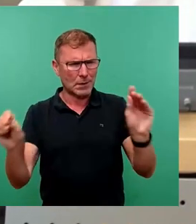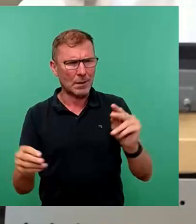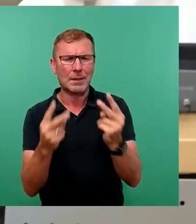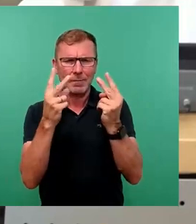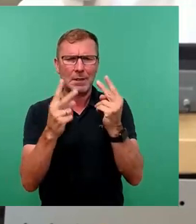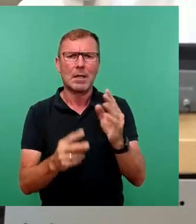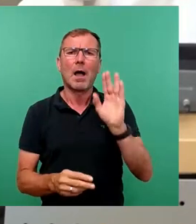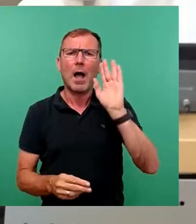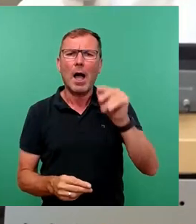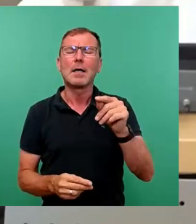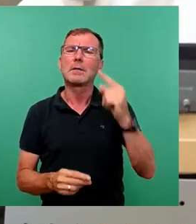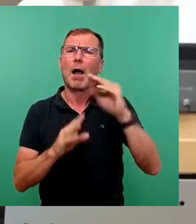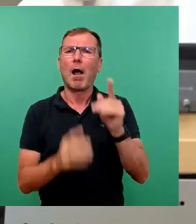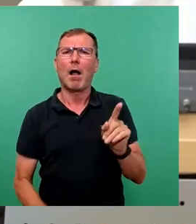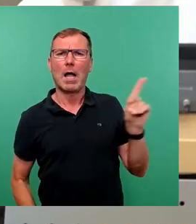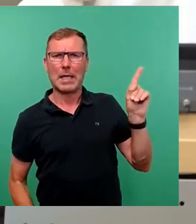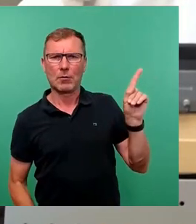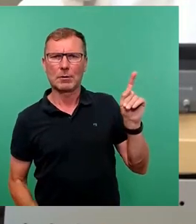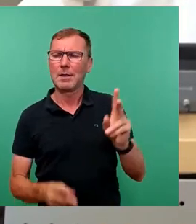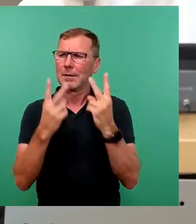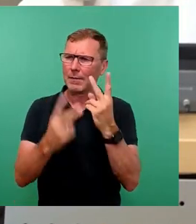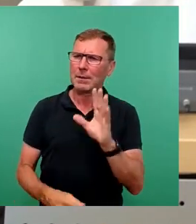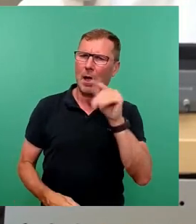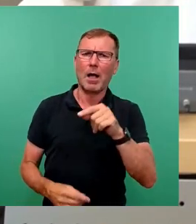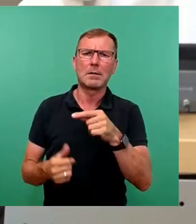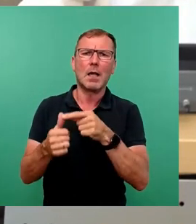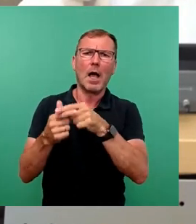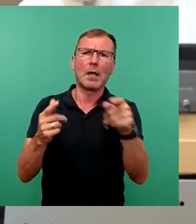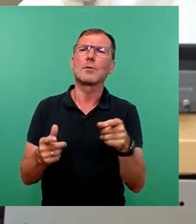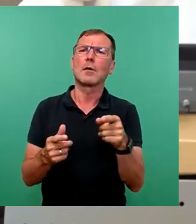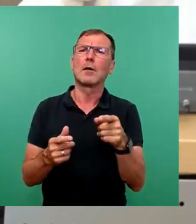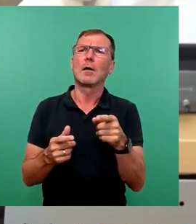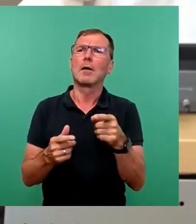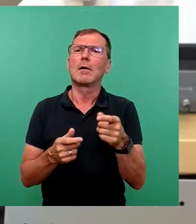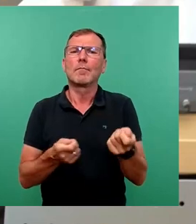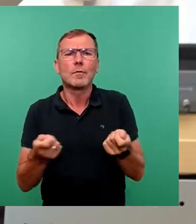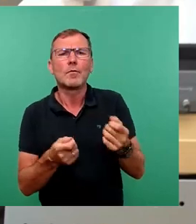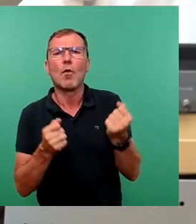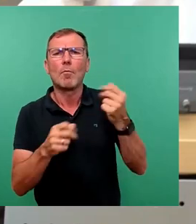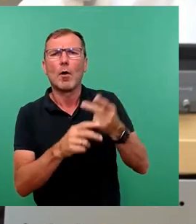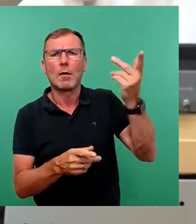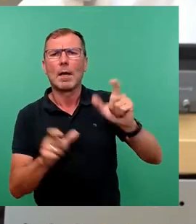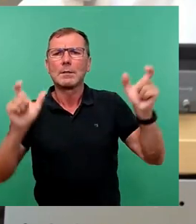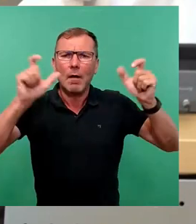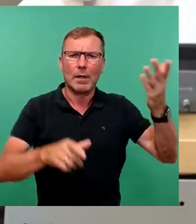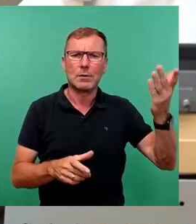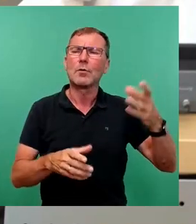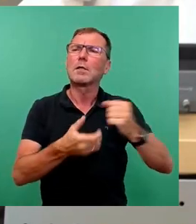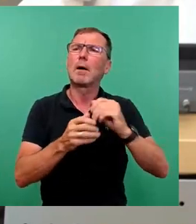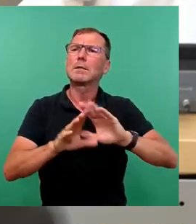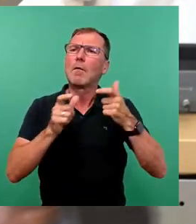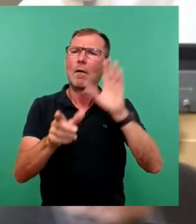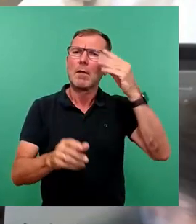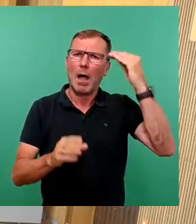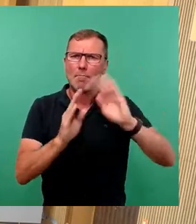neues Rathaus. Sie ist wichtiger als irgendwelche Fäden des Oberbürgermeisters oder eine gemeinsame Fahrt nach Mannheim. Vielen